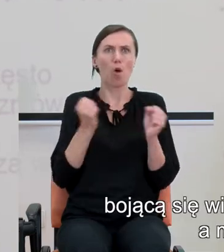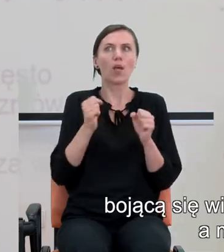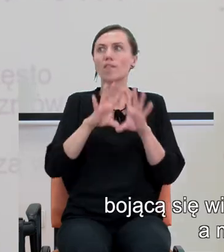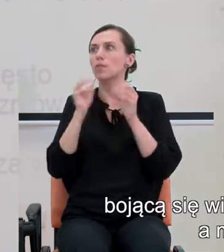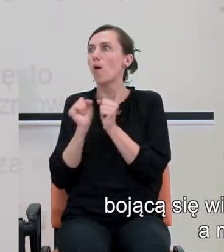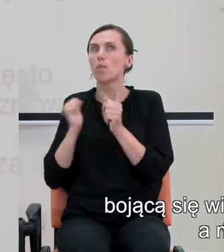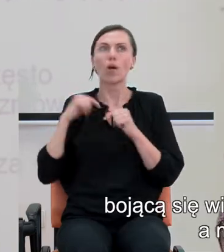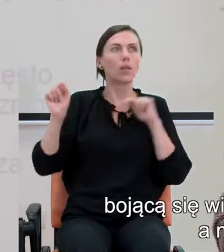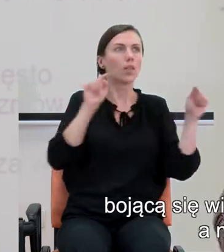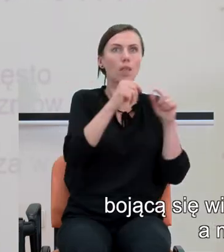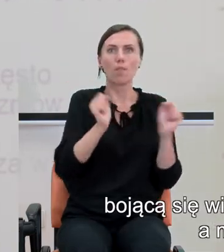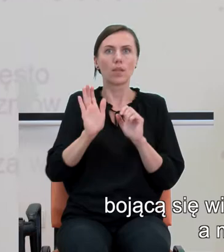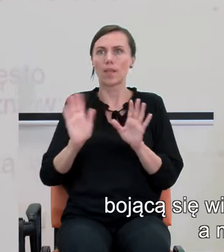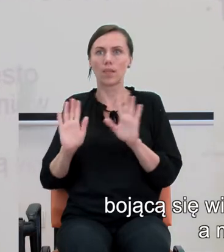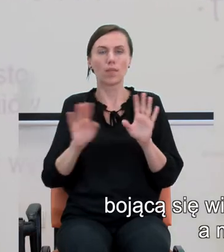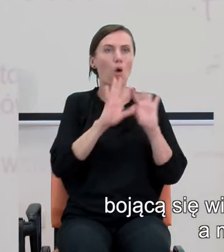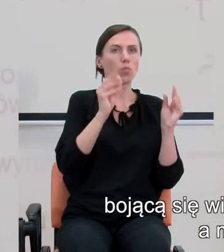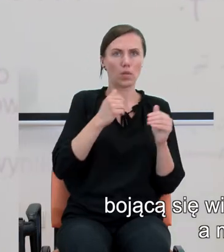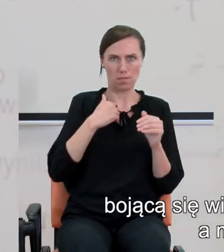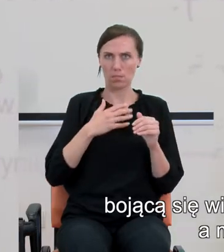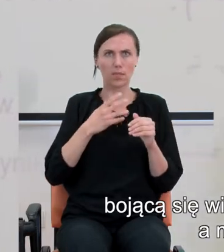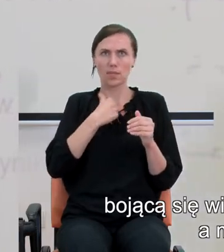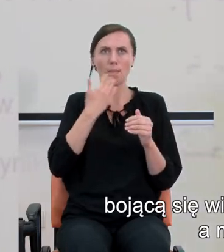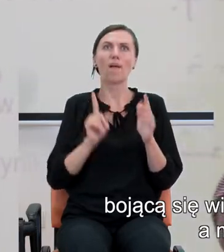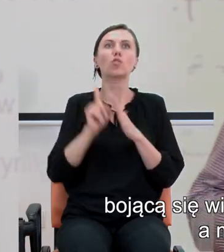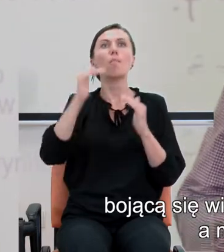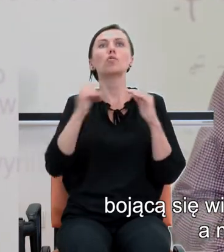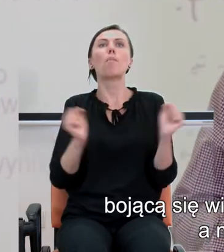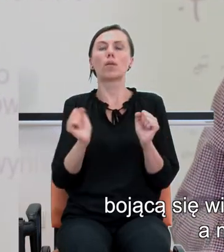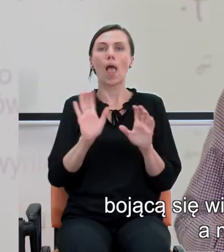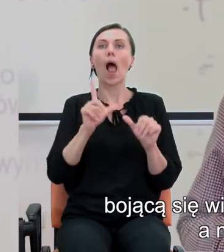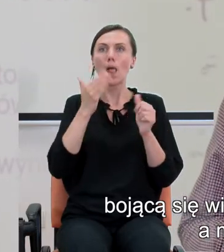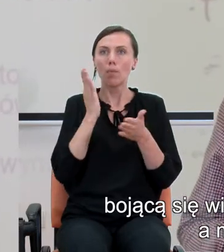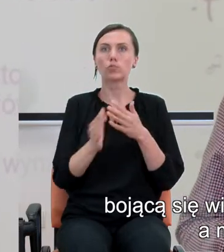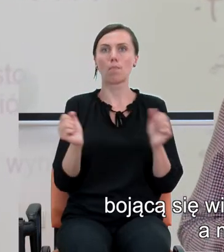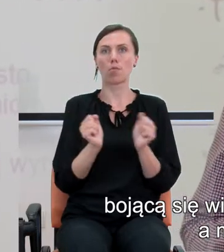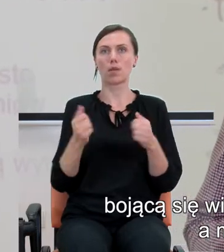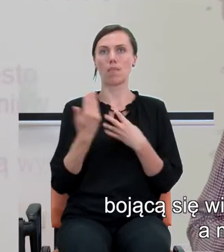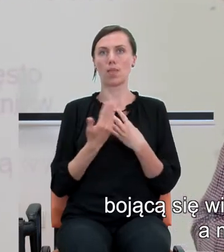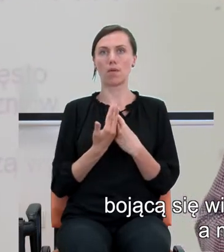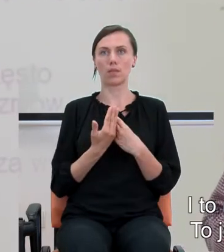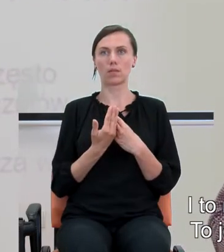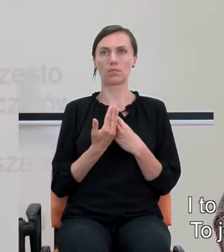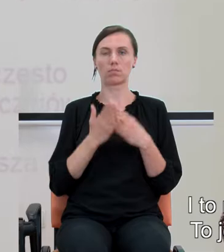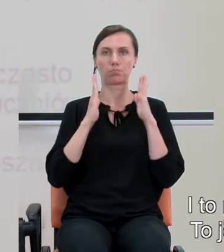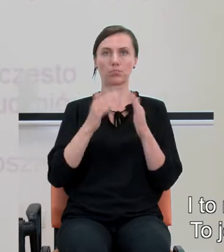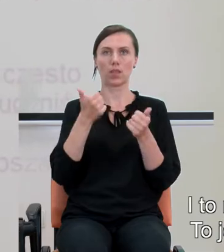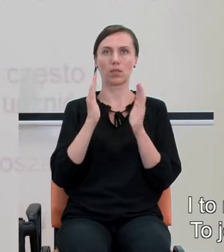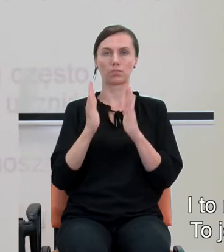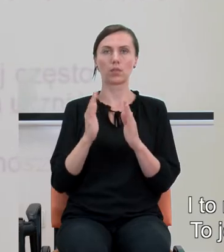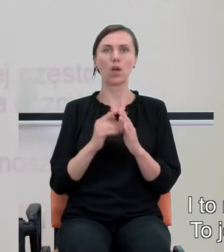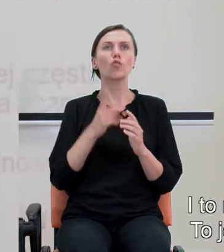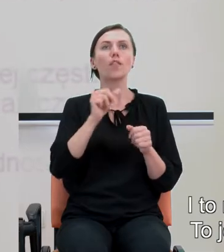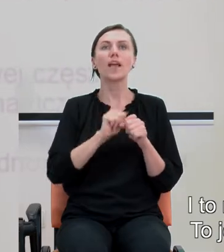bojącą się wielu rzeczy, mającą ogólny wysoki poziom lęku, a można bać się po prostu matematyki. I to nie jest